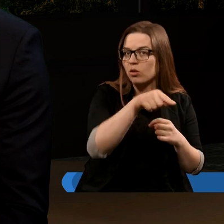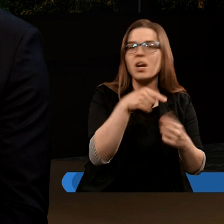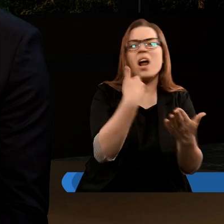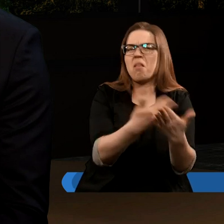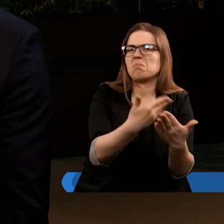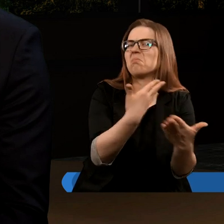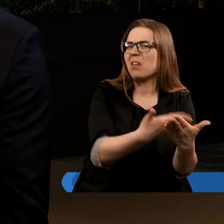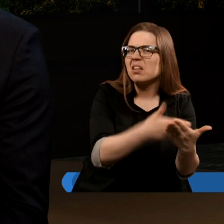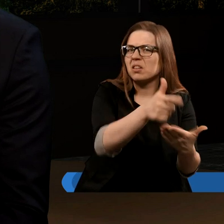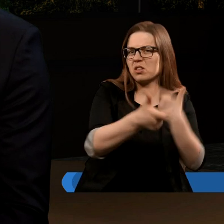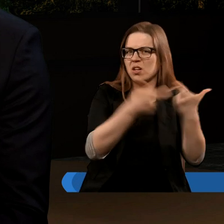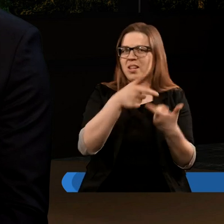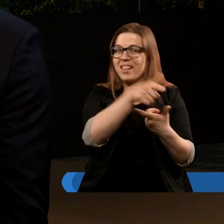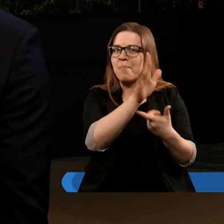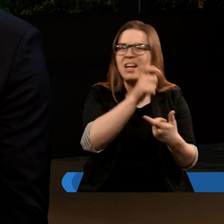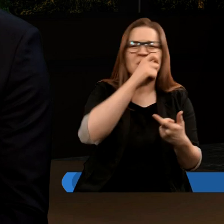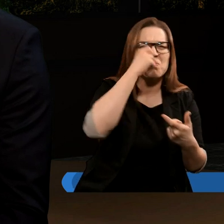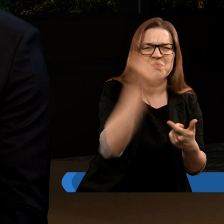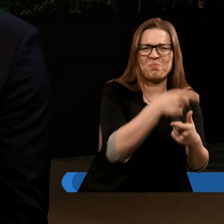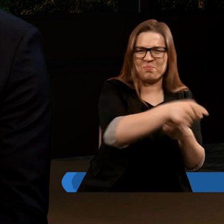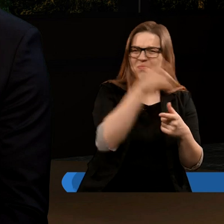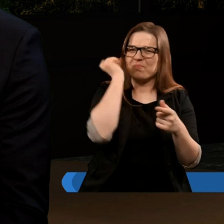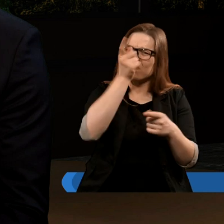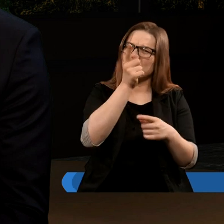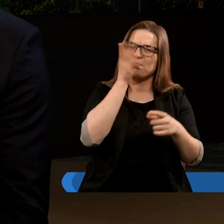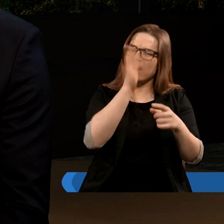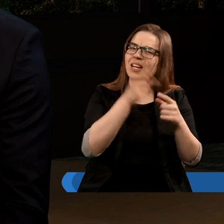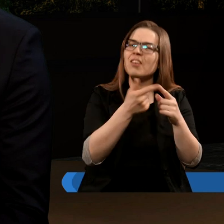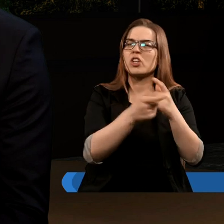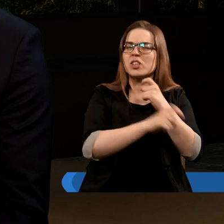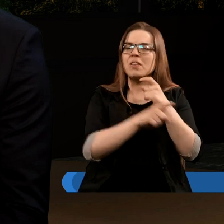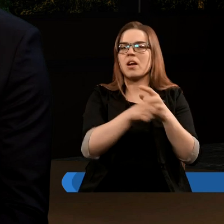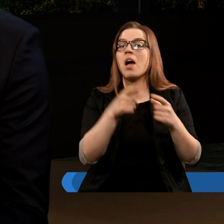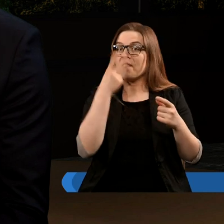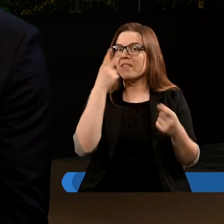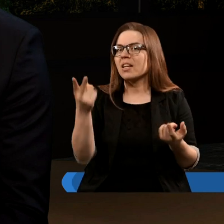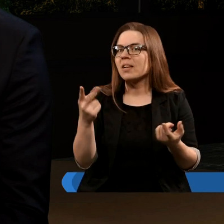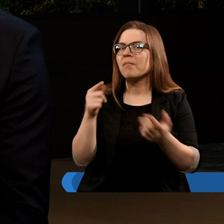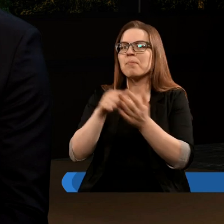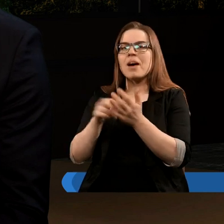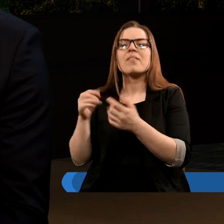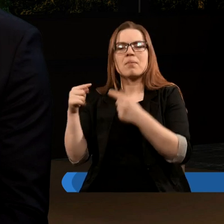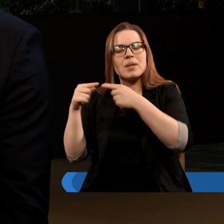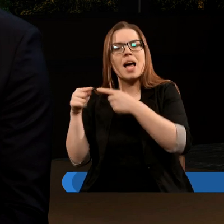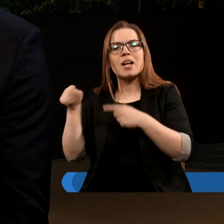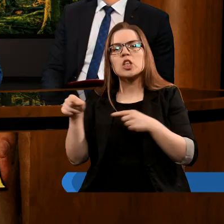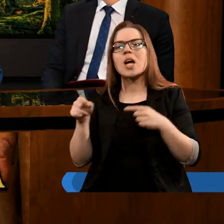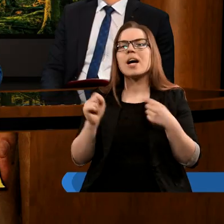to uczyniłeś, będziesz przeklęty i będziesz pełzał się po ziemi. Czyli też widzimy w pewnym sensie, można powiedzieć,